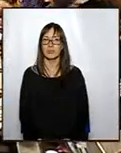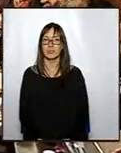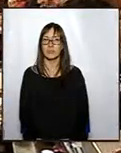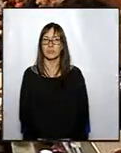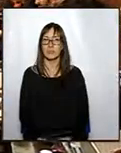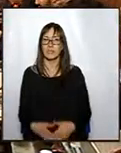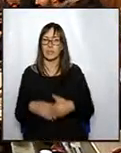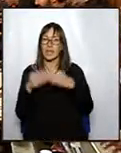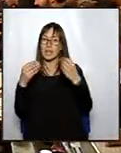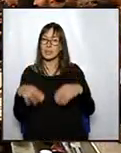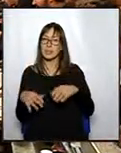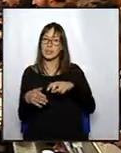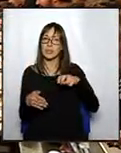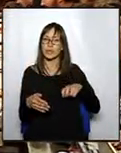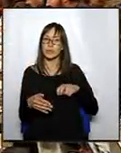Abstencions?